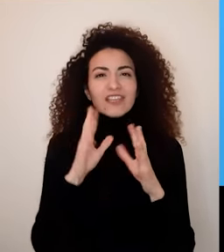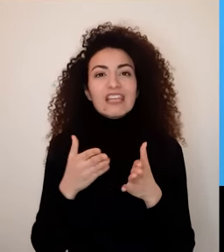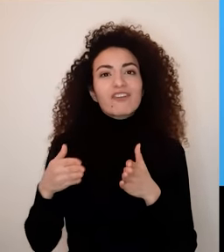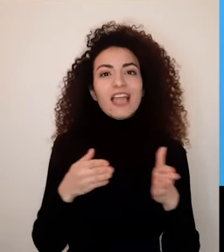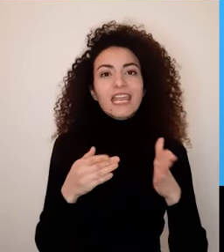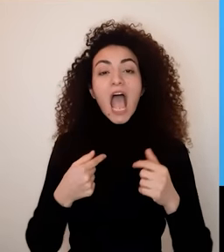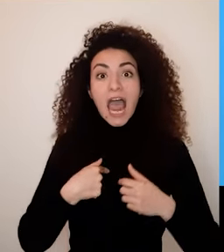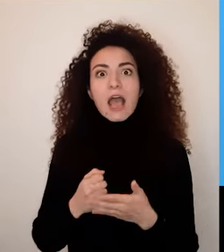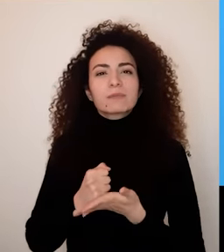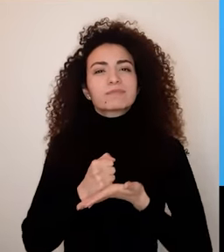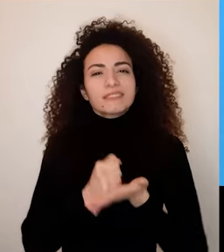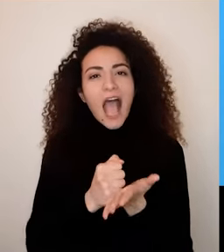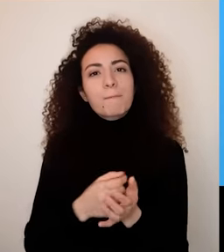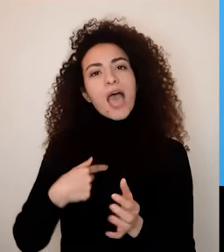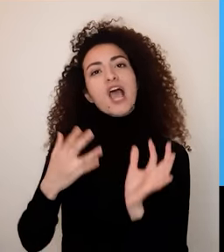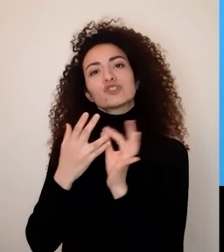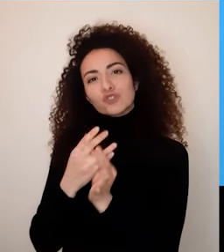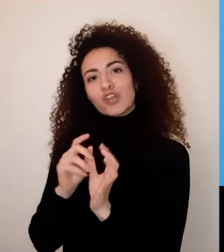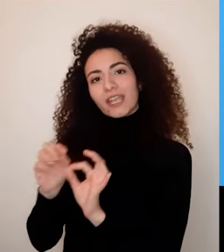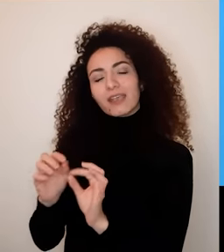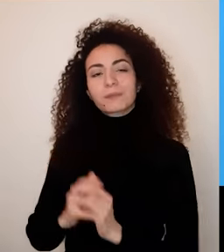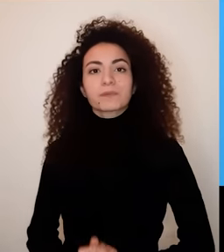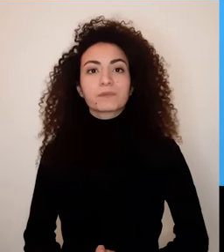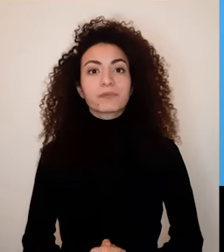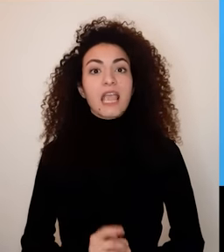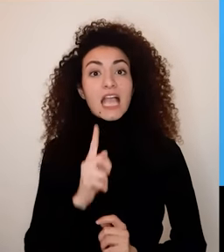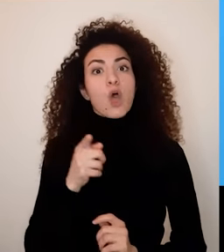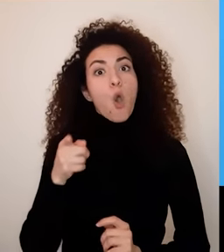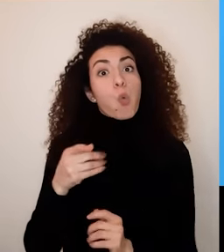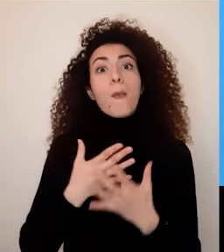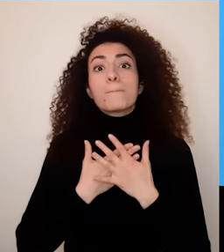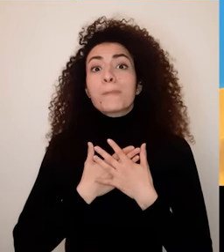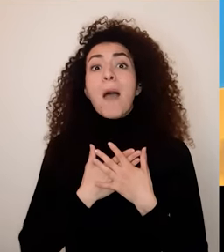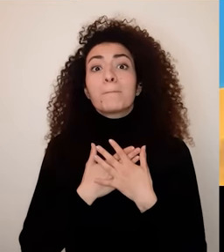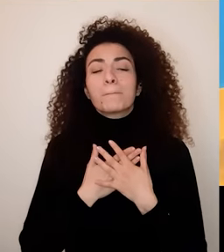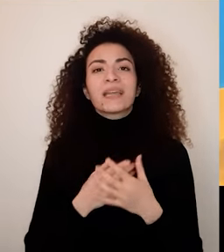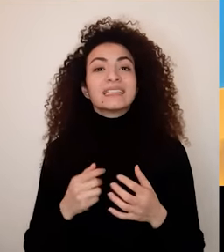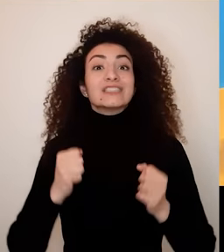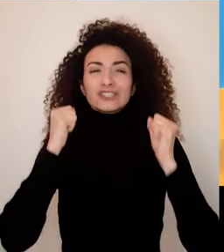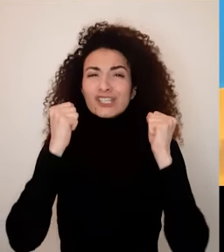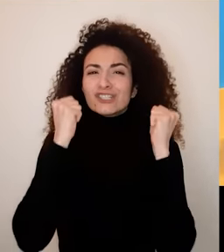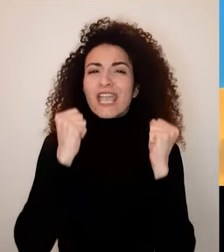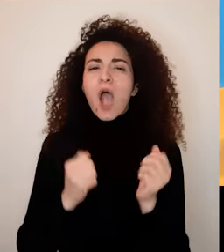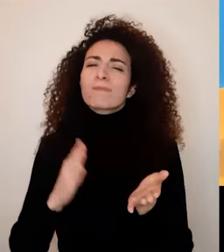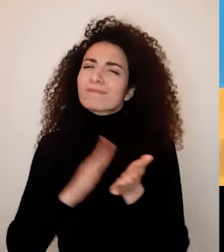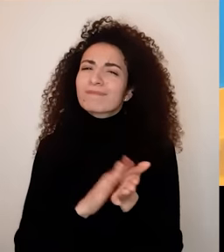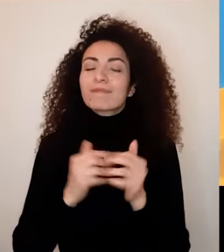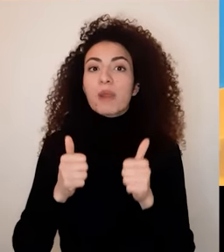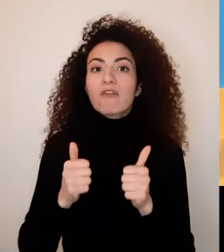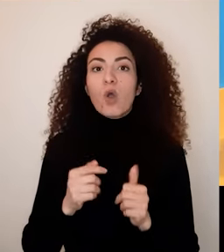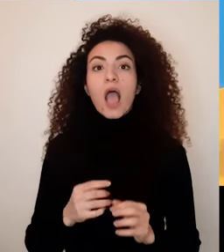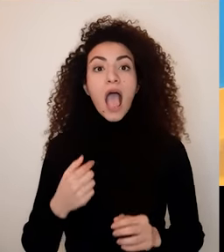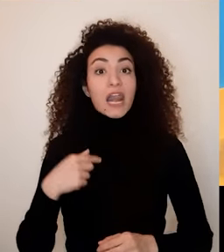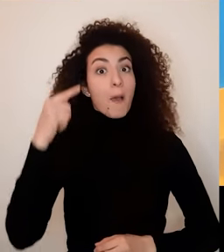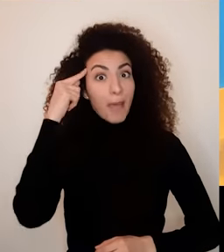يلي بتسمح بتغذية العلاقة بشكل بياخد بعالي اعتبار حاجات الآخر بشكل عملي مثلا إذا الشخص الآخر بيهمه التقدير